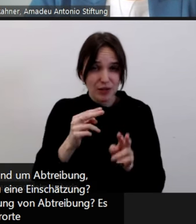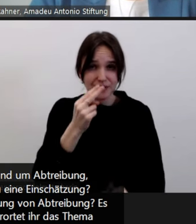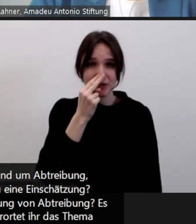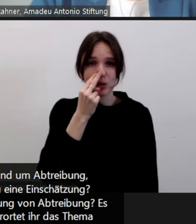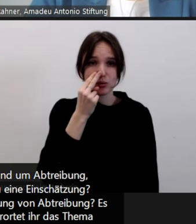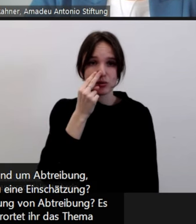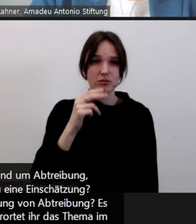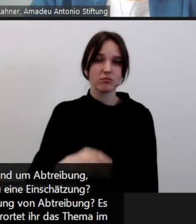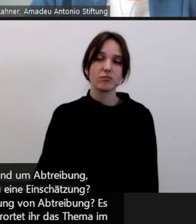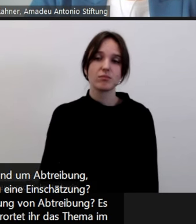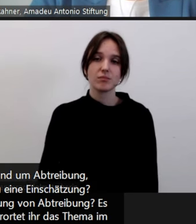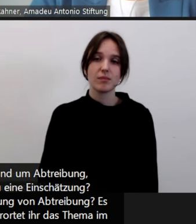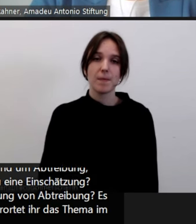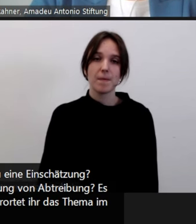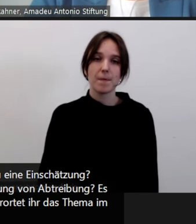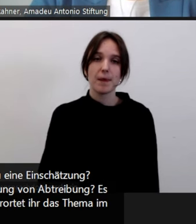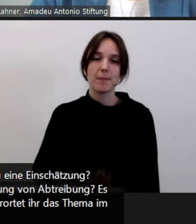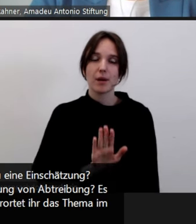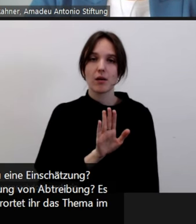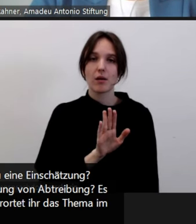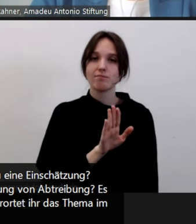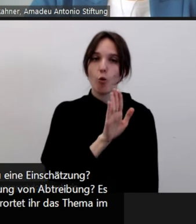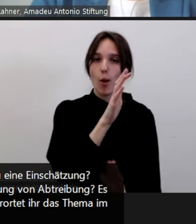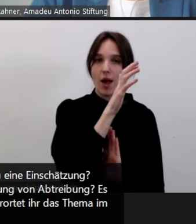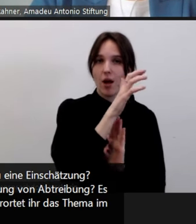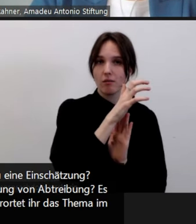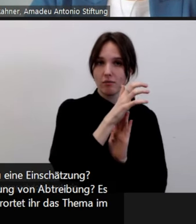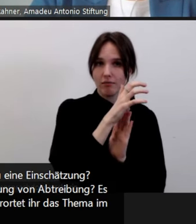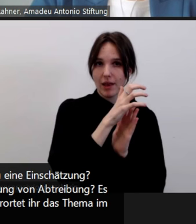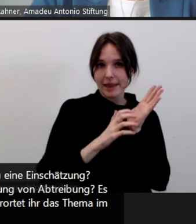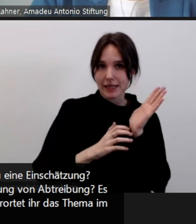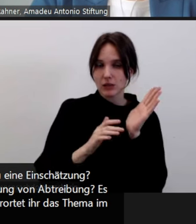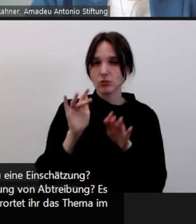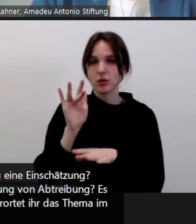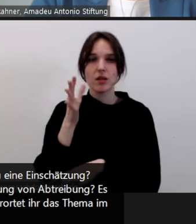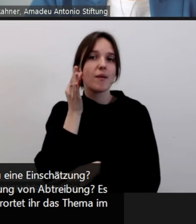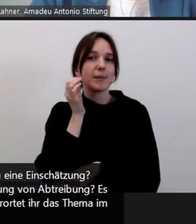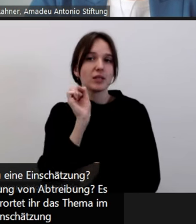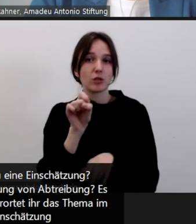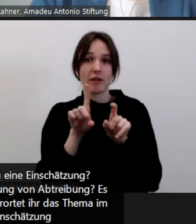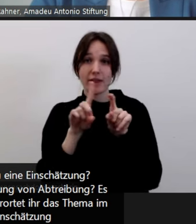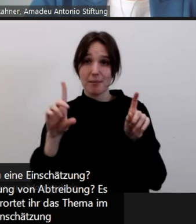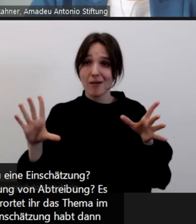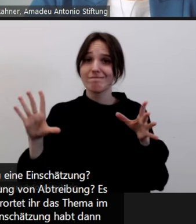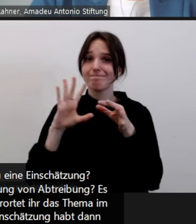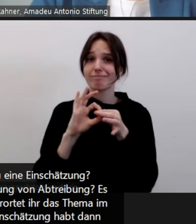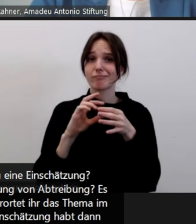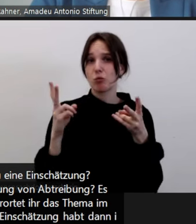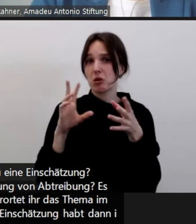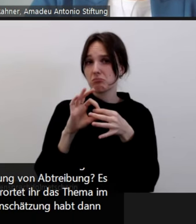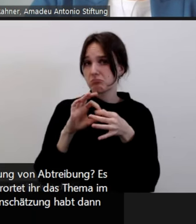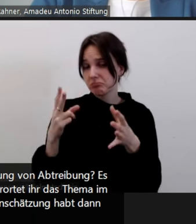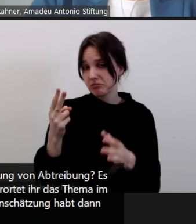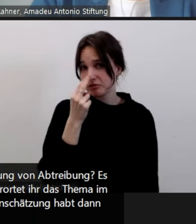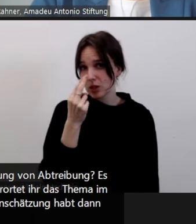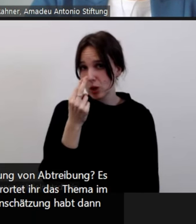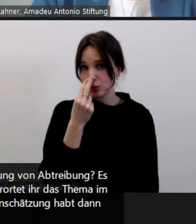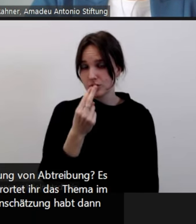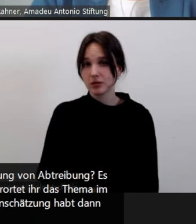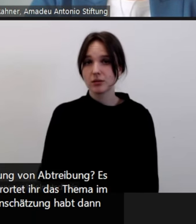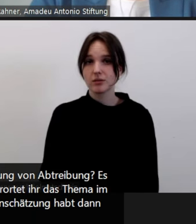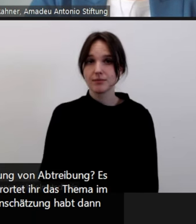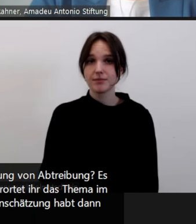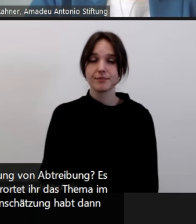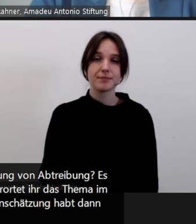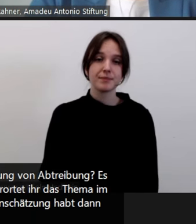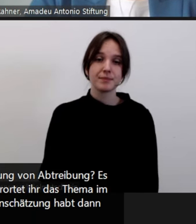das Thema im Kontext von Antifeminismus? Und falls ihr eine Einschätzung habt, dann im Hinblick auf jetzt gerade